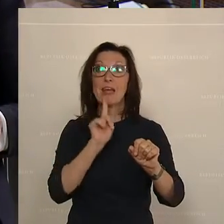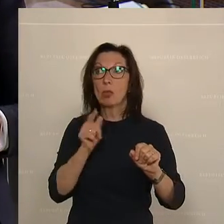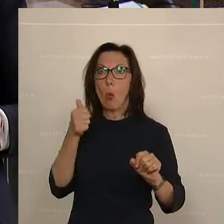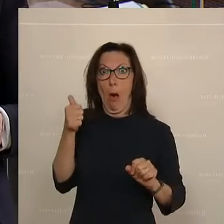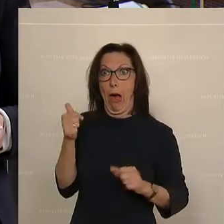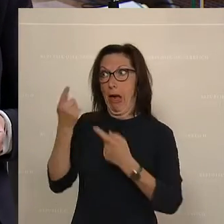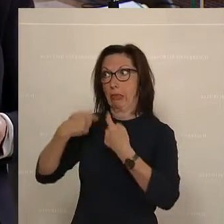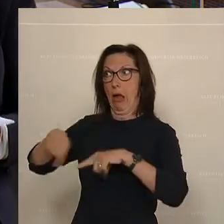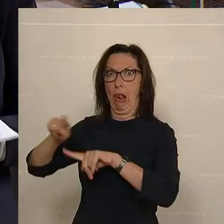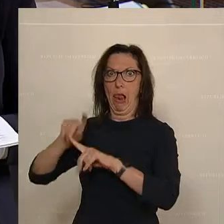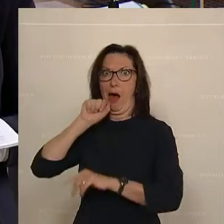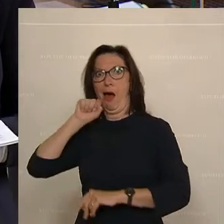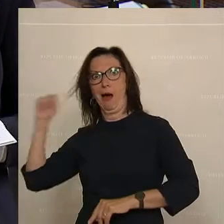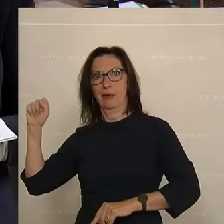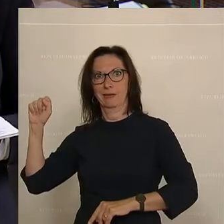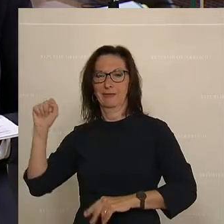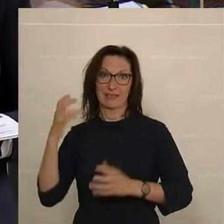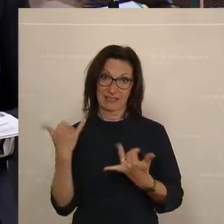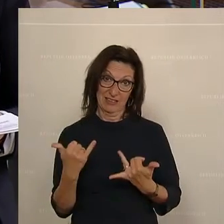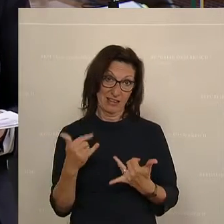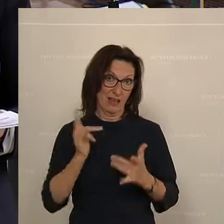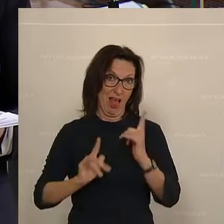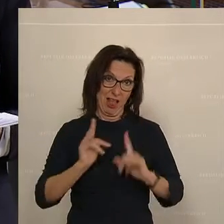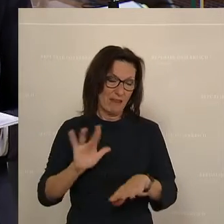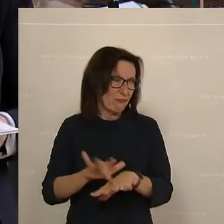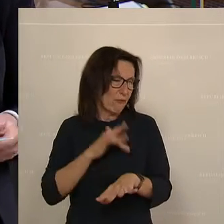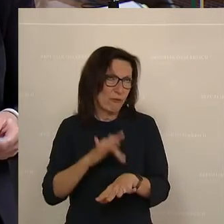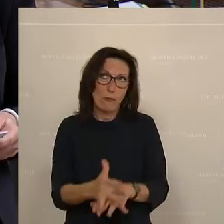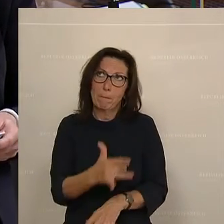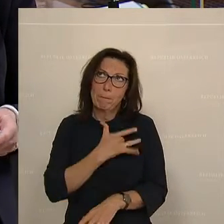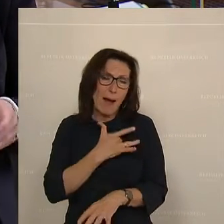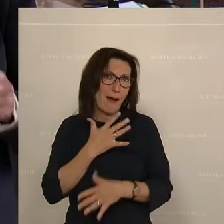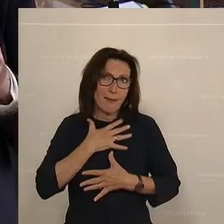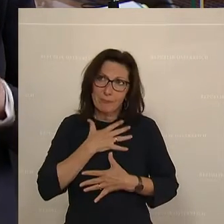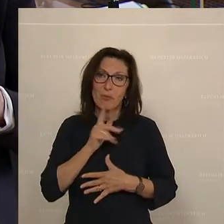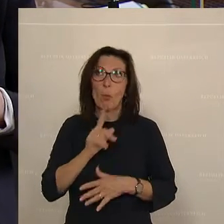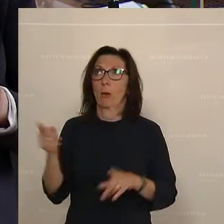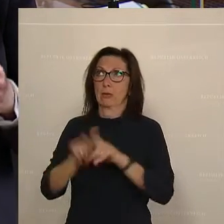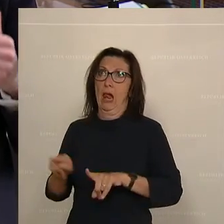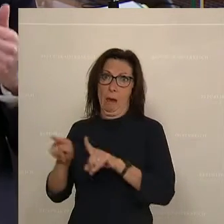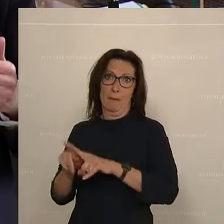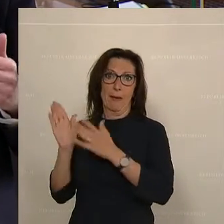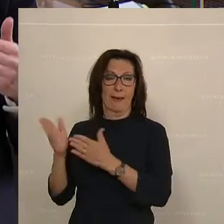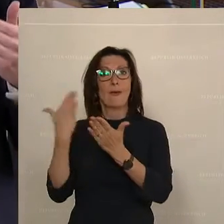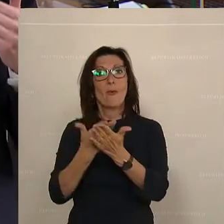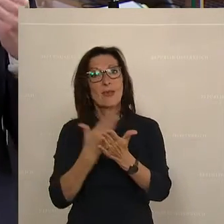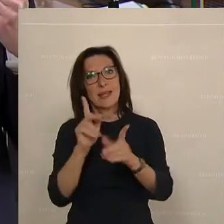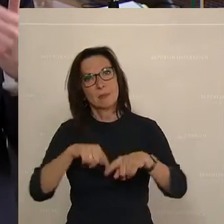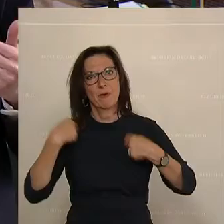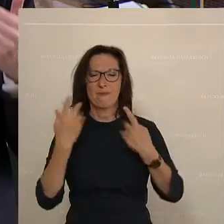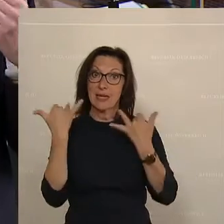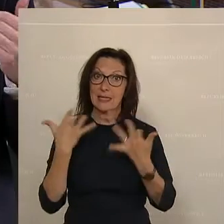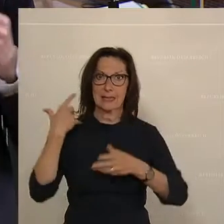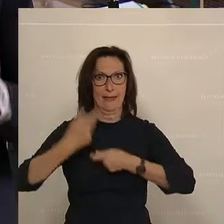abhängig zu sein. Und diese Freiheit fehlt uns derzeit. Das spüren wir, das schmerzt uns. Und genau aus diesem Grund arbeiten wir daran,